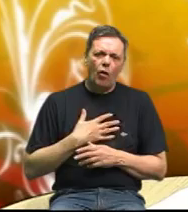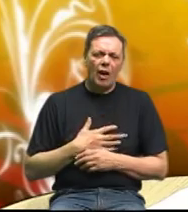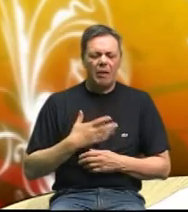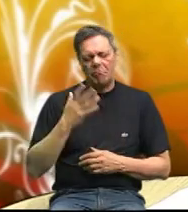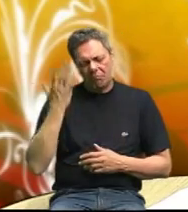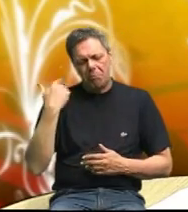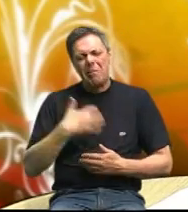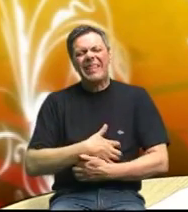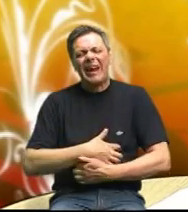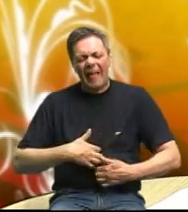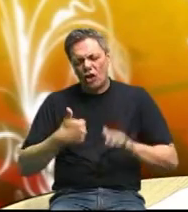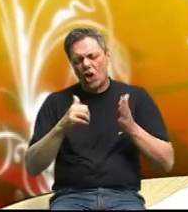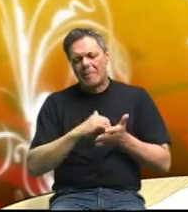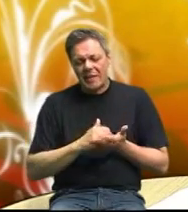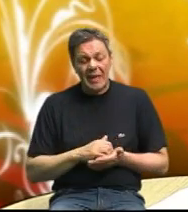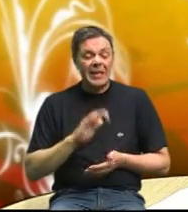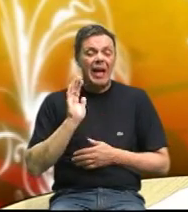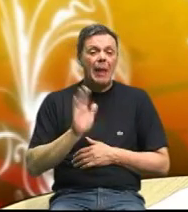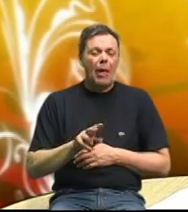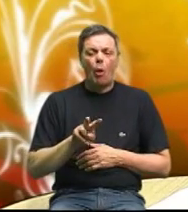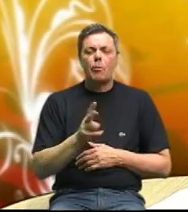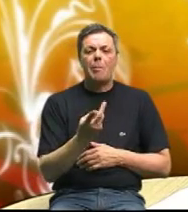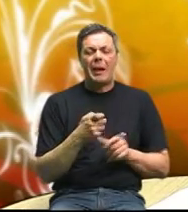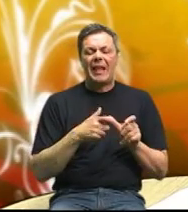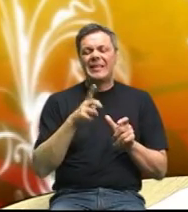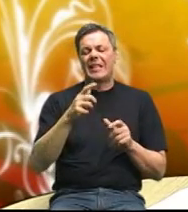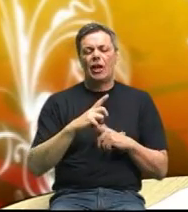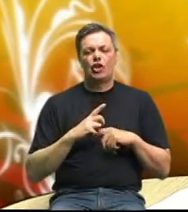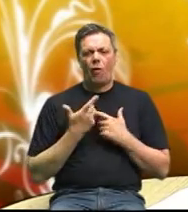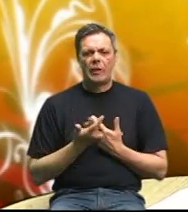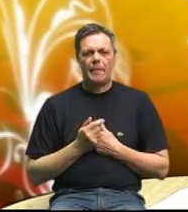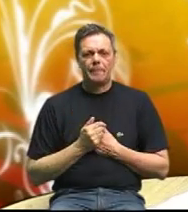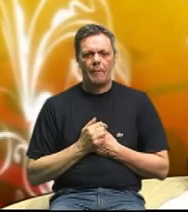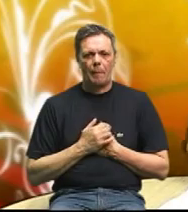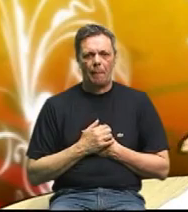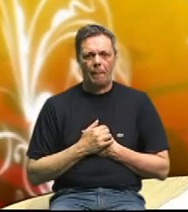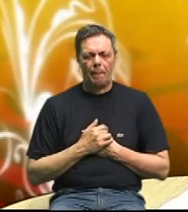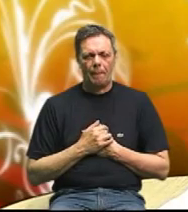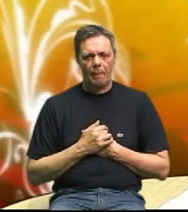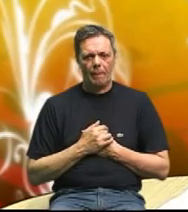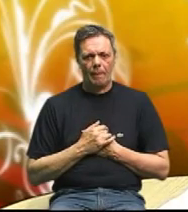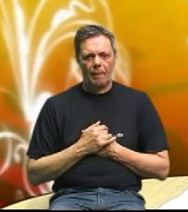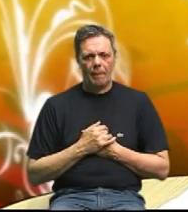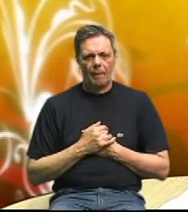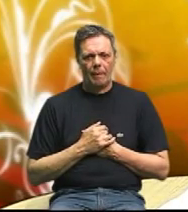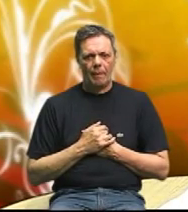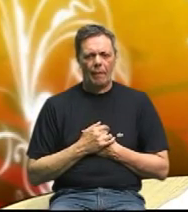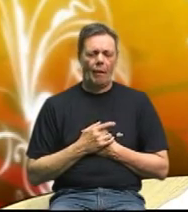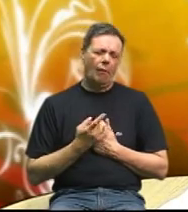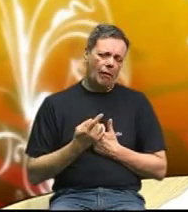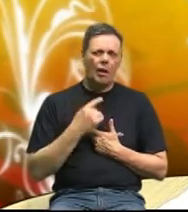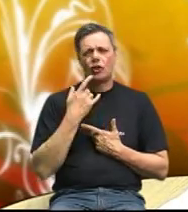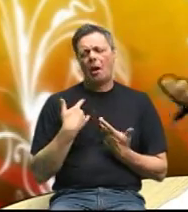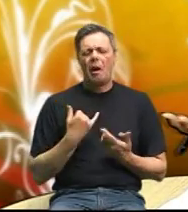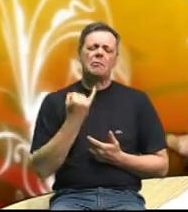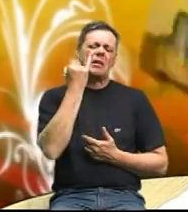gladovali šest mjeseci nego promijenili stil života. Znate što hoću reći? Onda kao to može smršavje oni